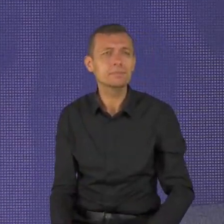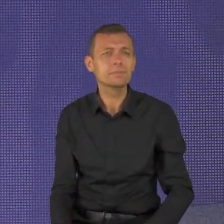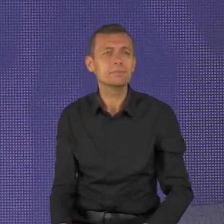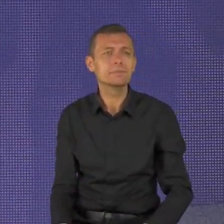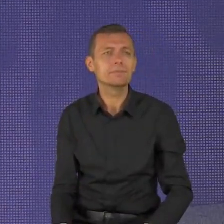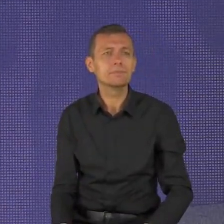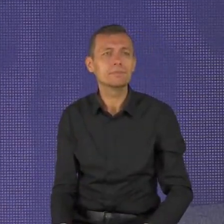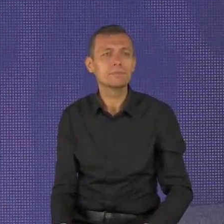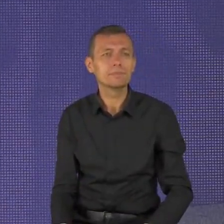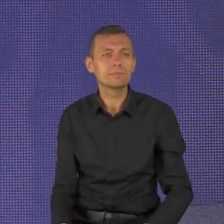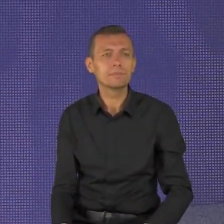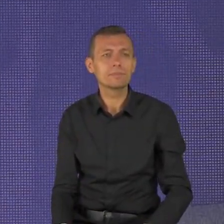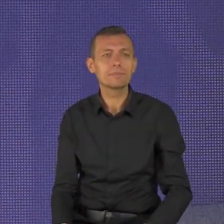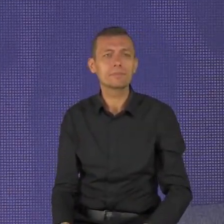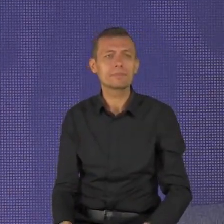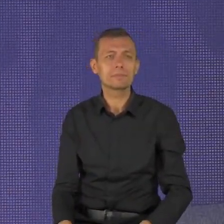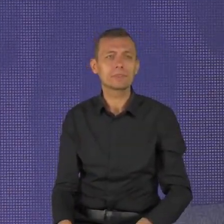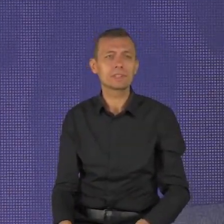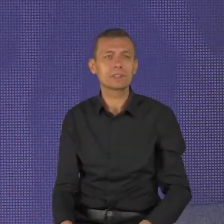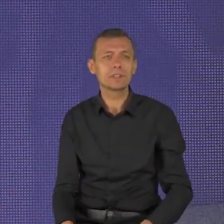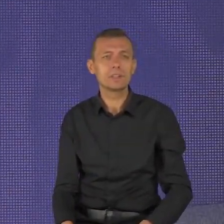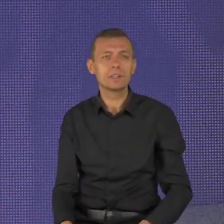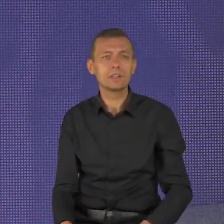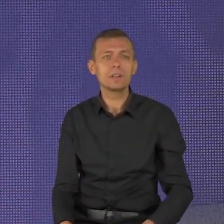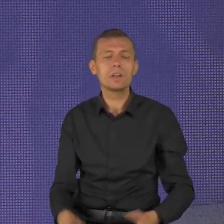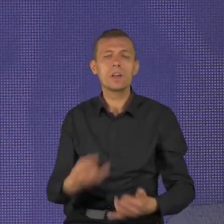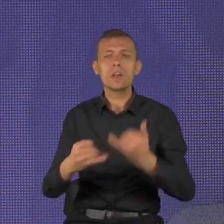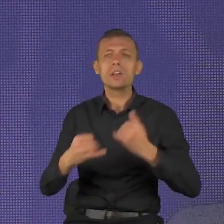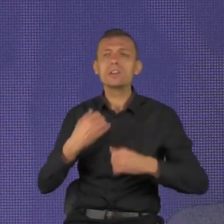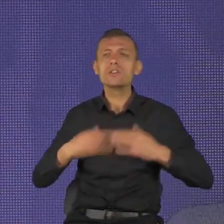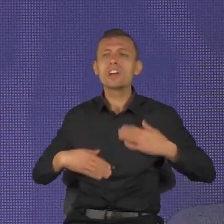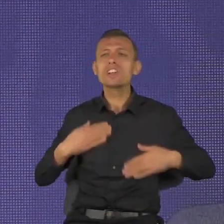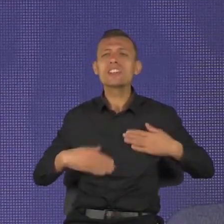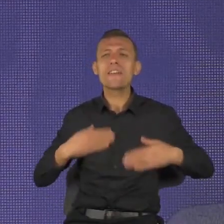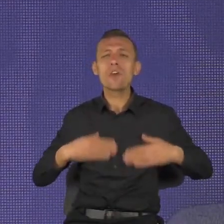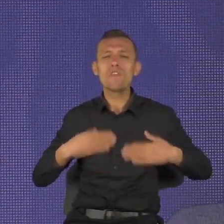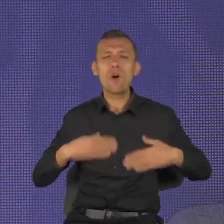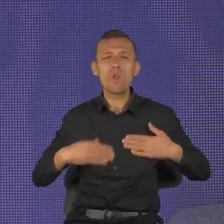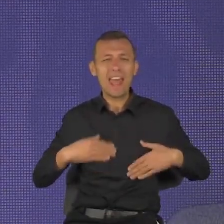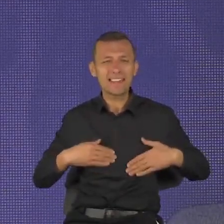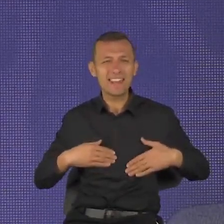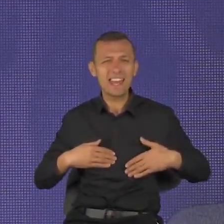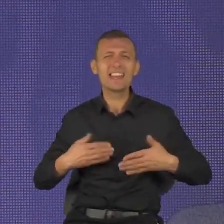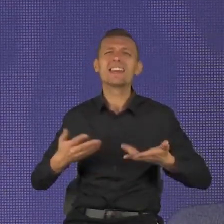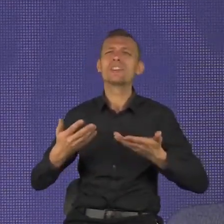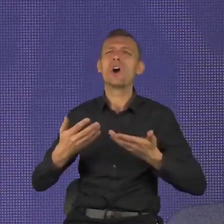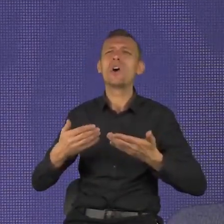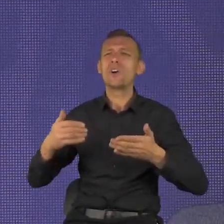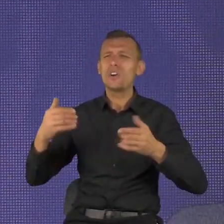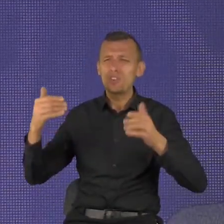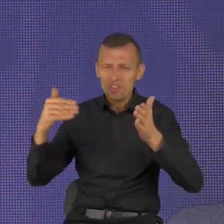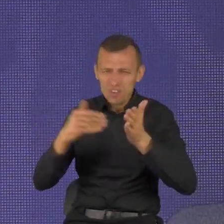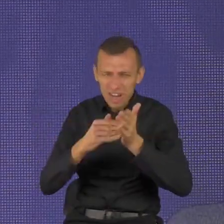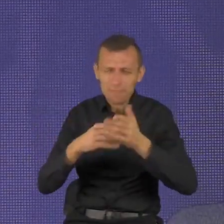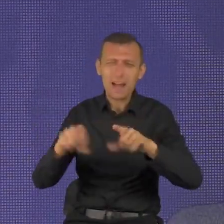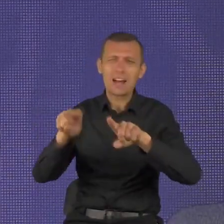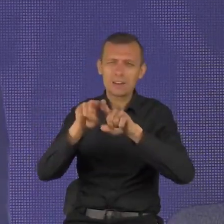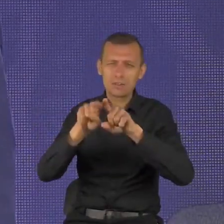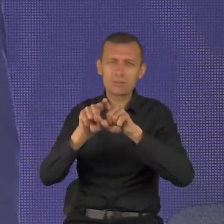ambicji. To nie jest zadowolenie. Powinieneś, ja powinienem mieć cele, marzenia i ambicje.